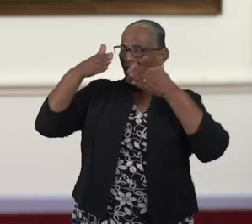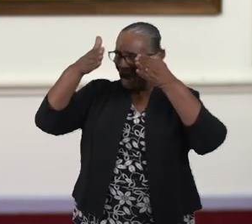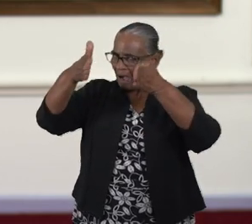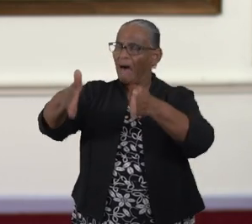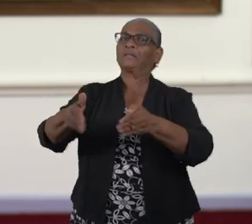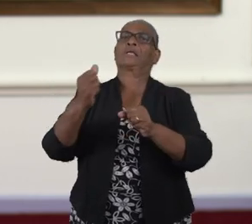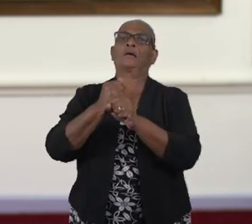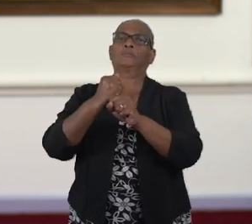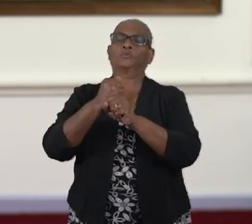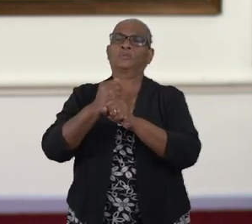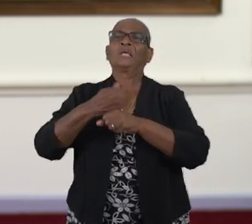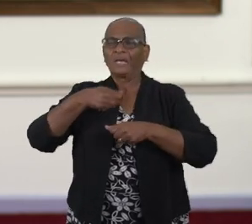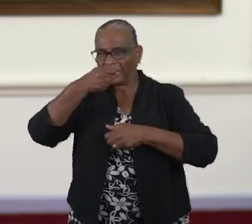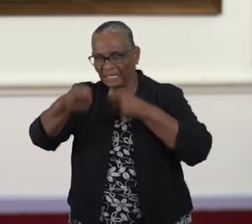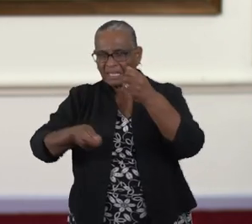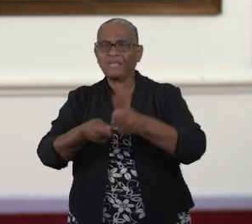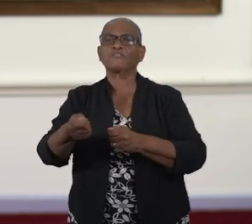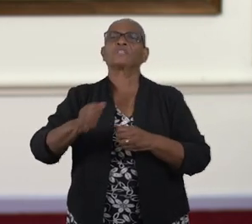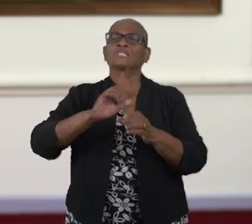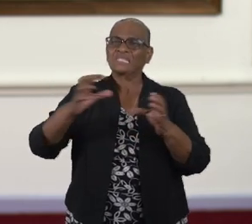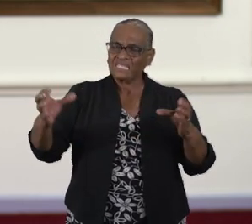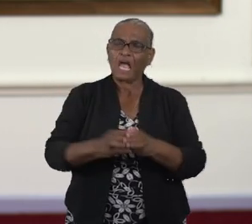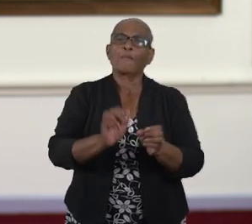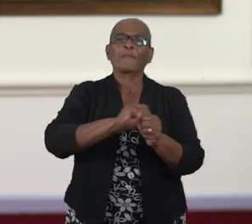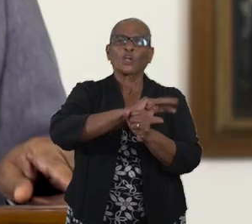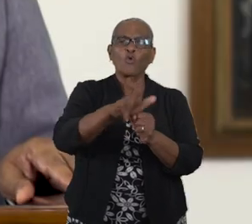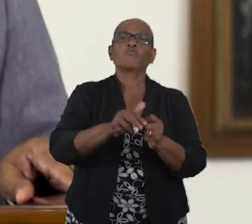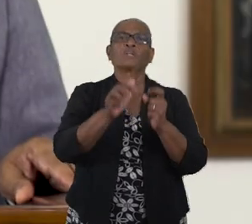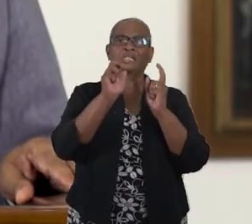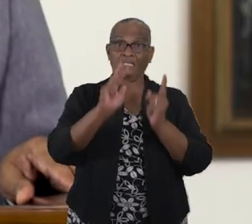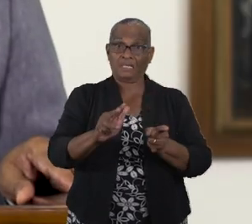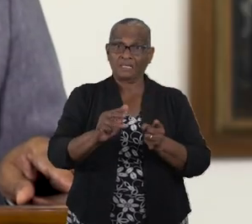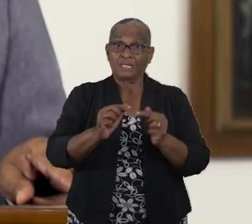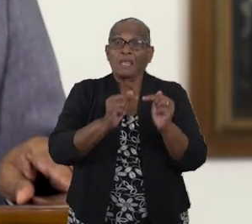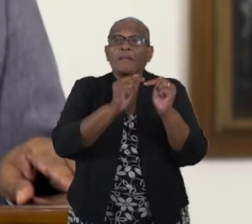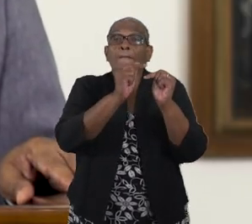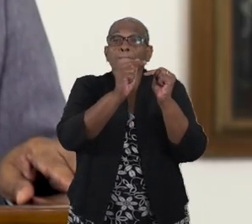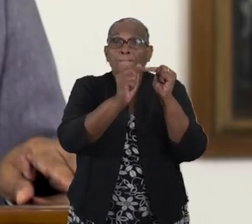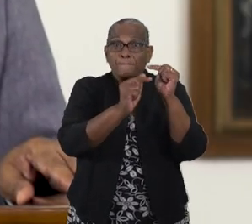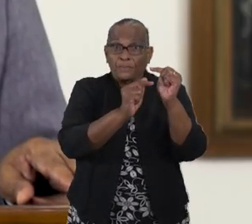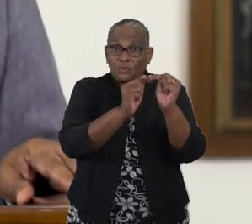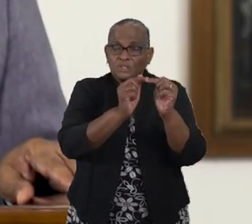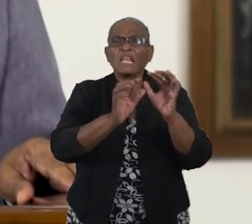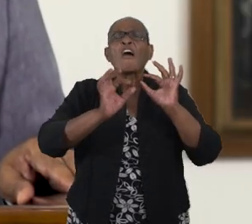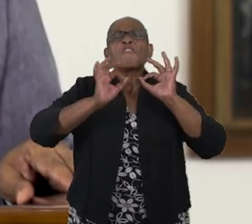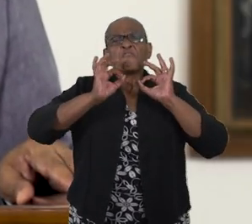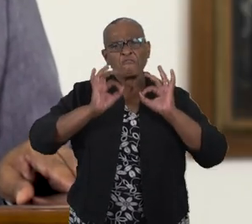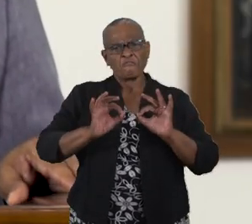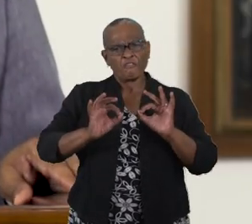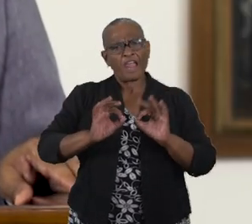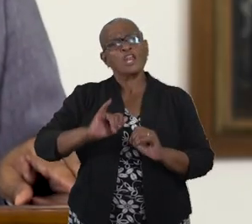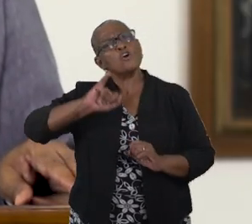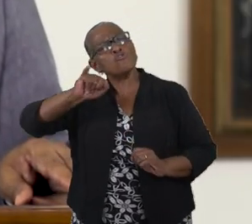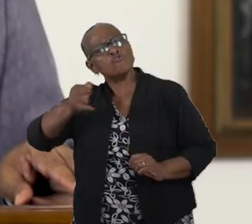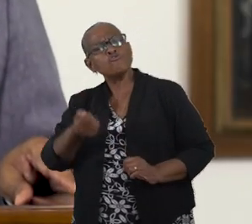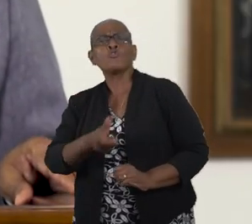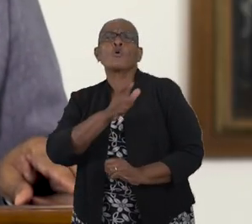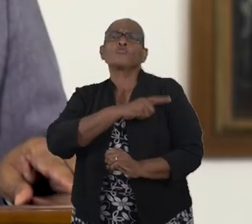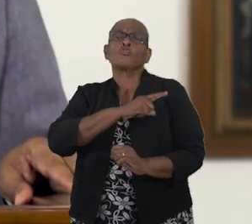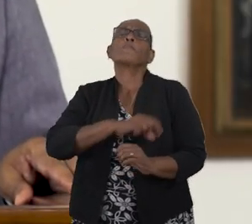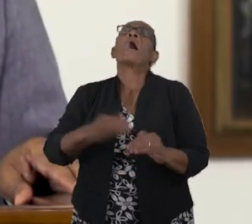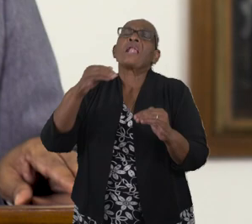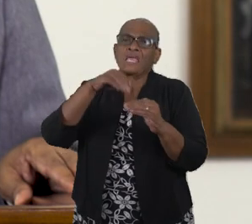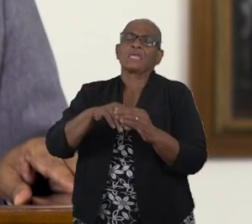te besteden, tezamen met COVID-19. Het proces tot het veilige nieuwe normaal is